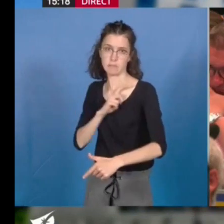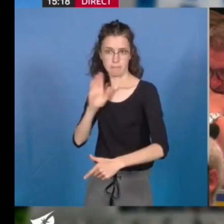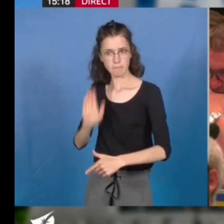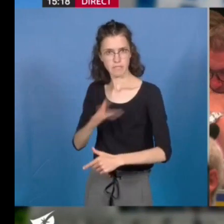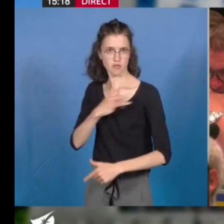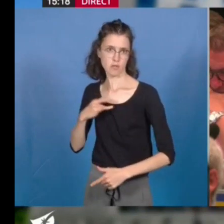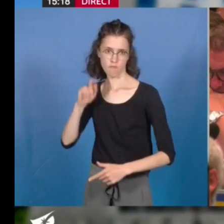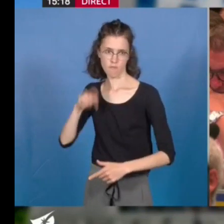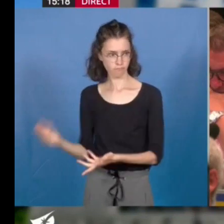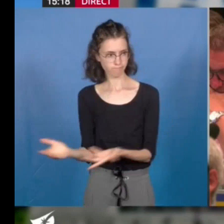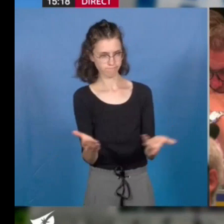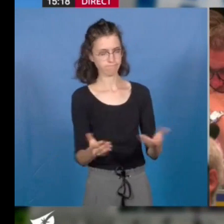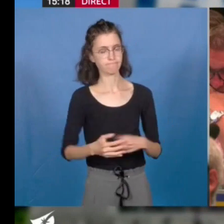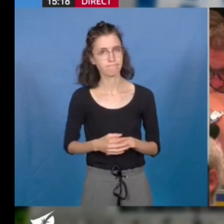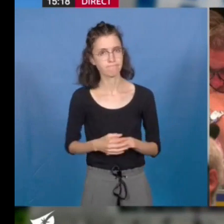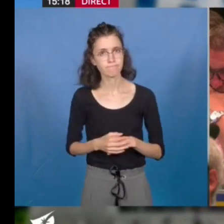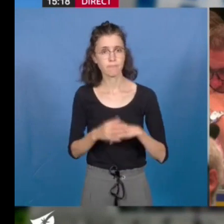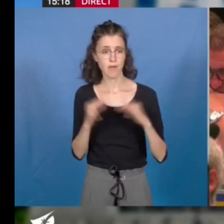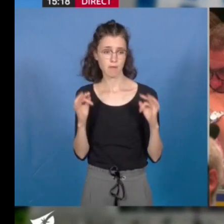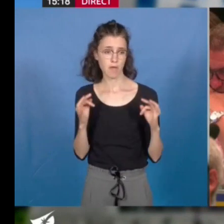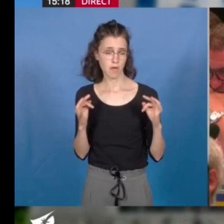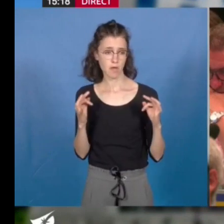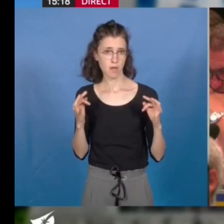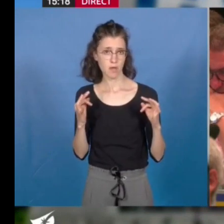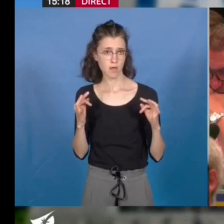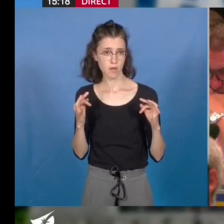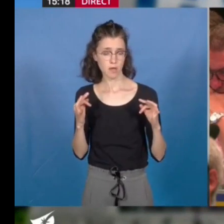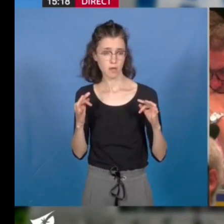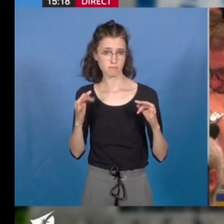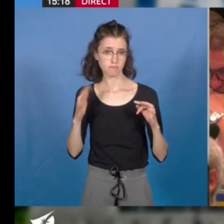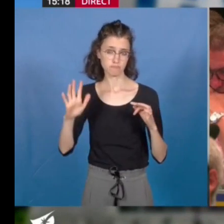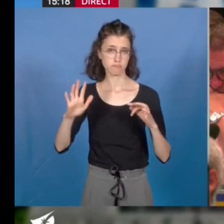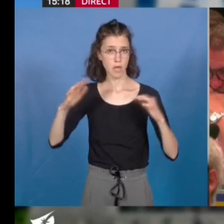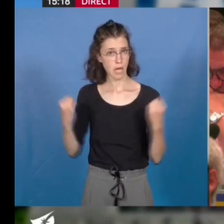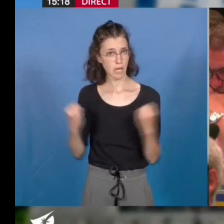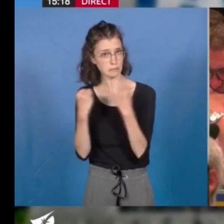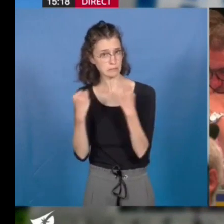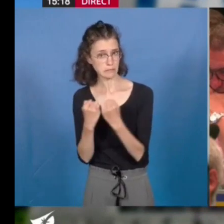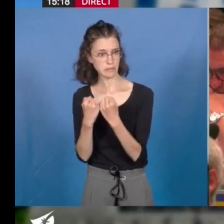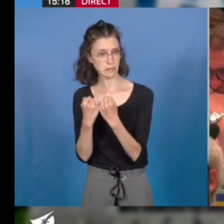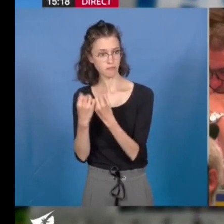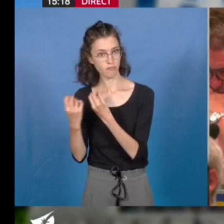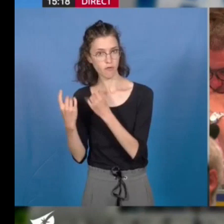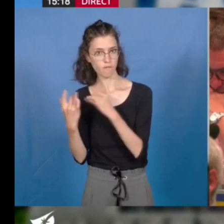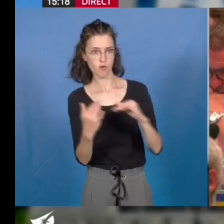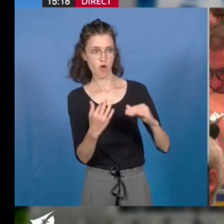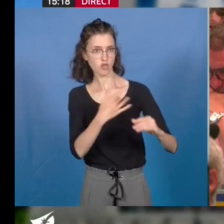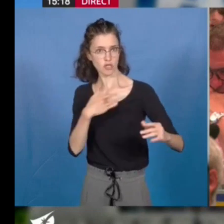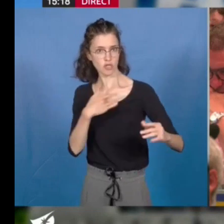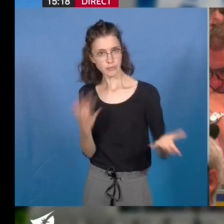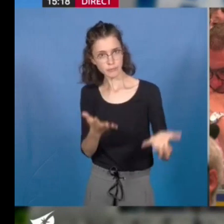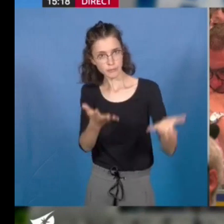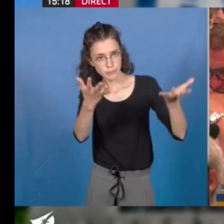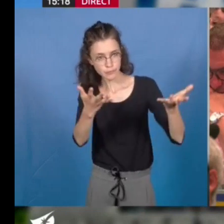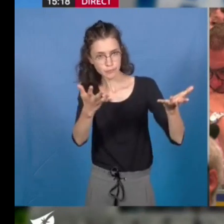pratique d'activités positives pour la santé à travers ces équipements sportifs et le